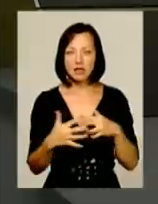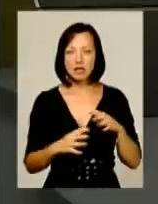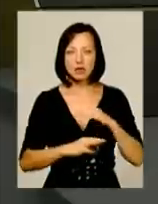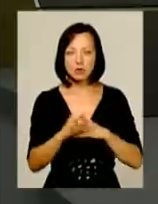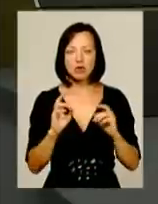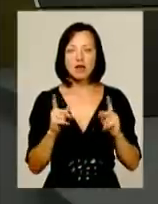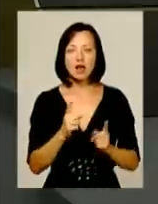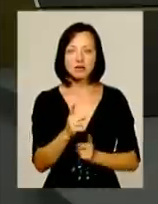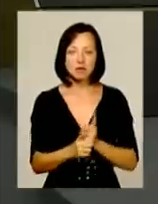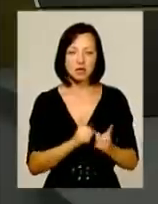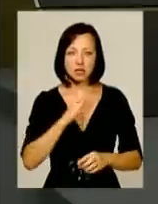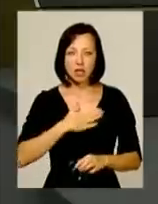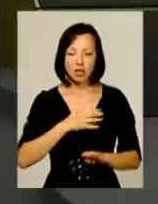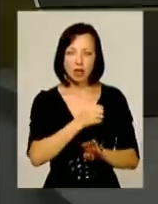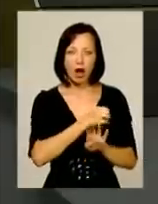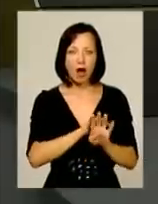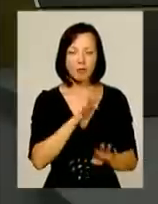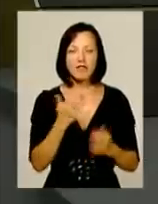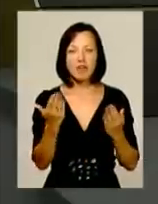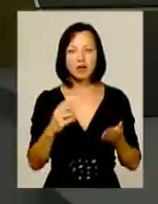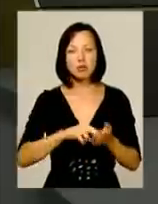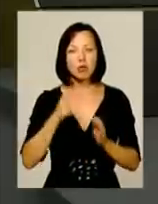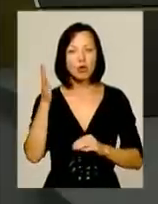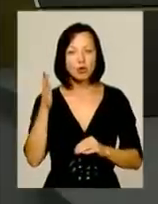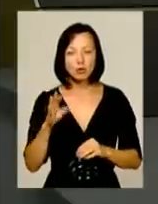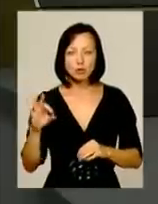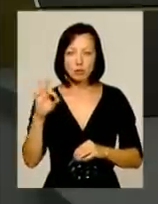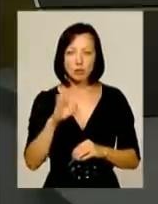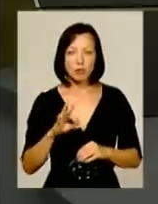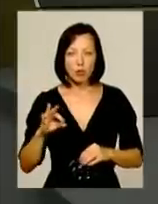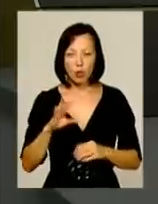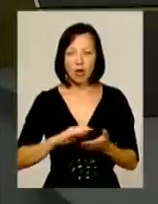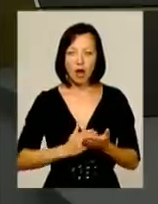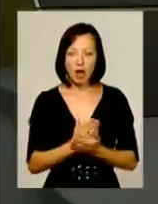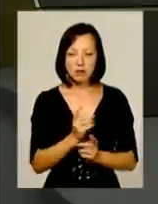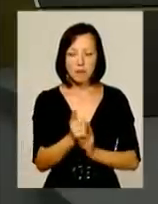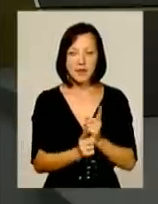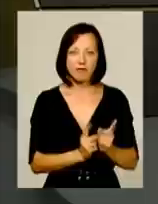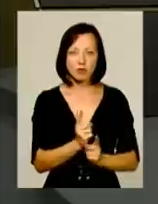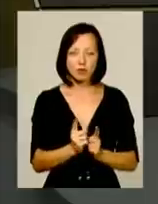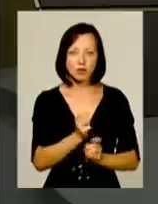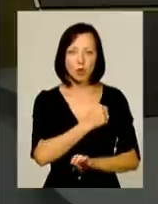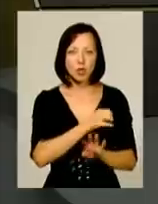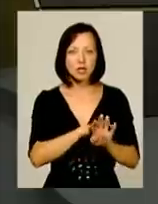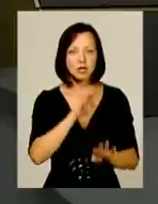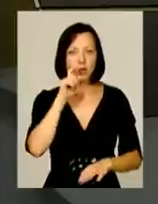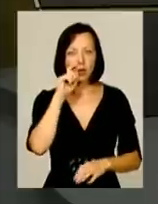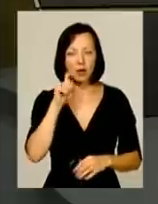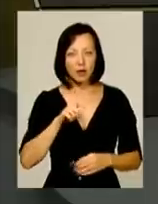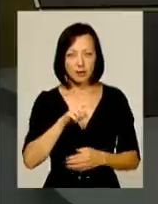за цей час змінилася наша армія? І які ваші прогнози як військового щодо перспективи якісного переформатування Збройних сил України?